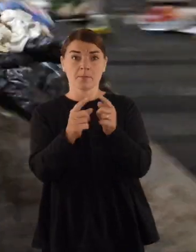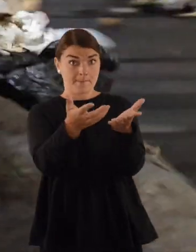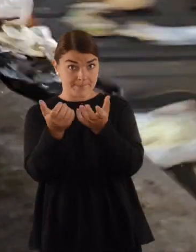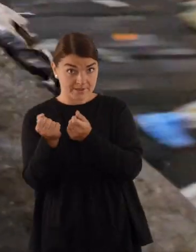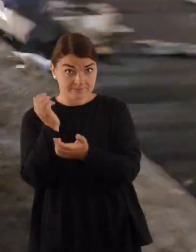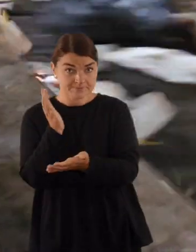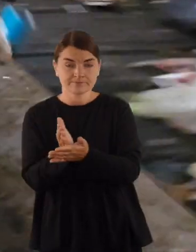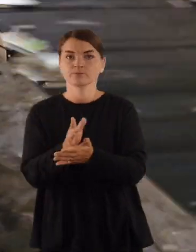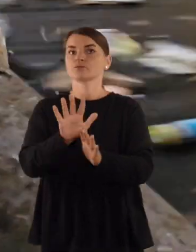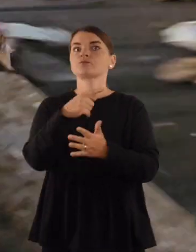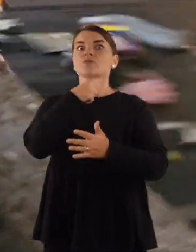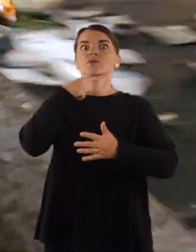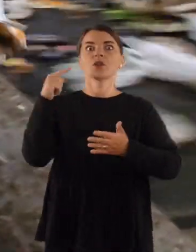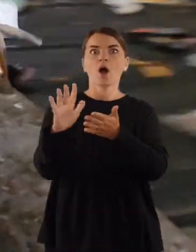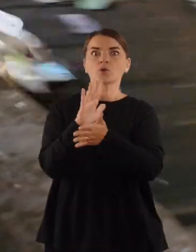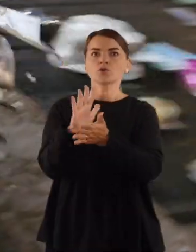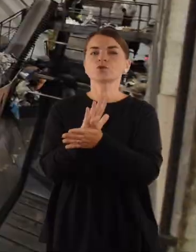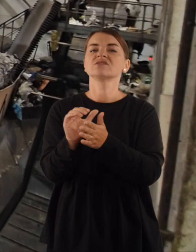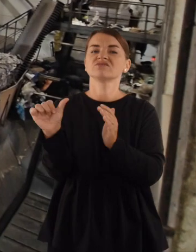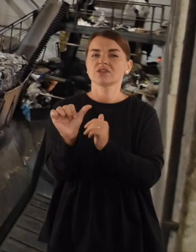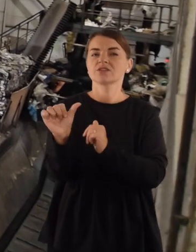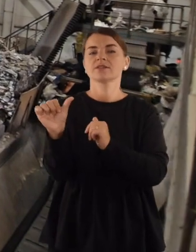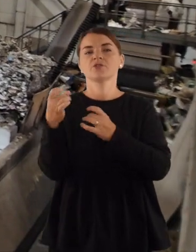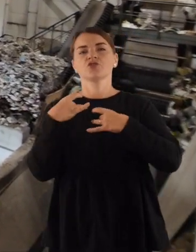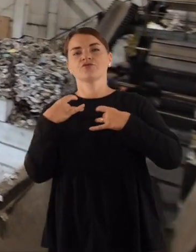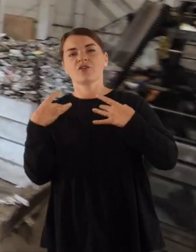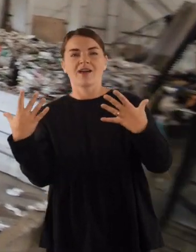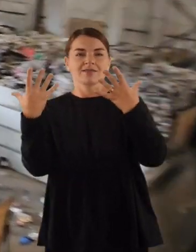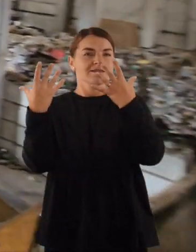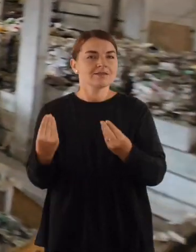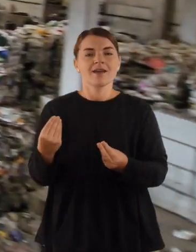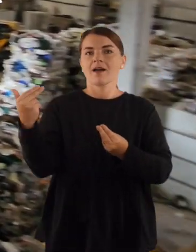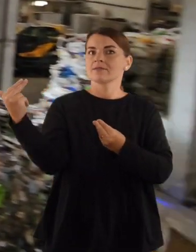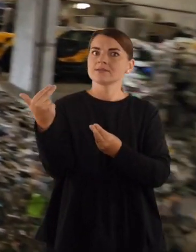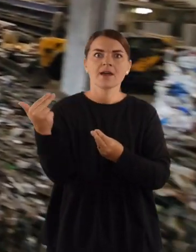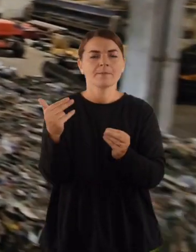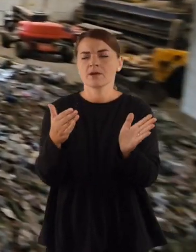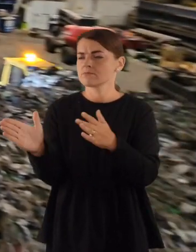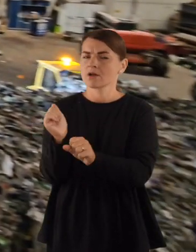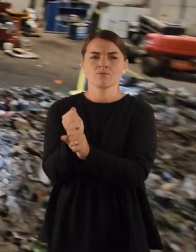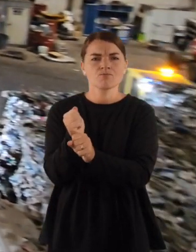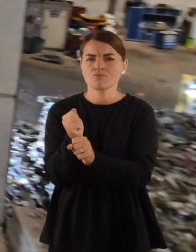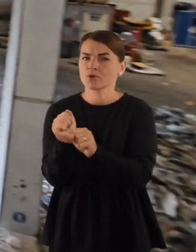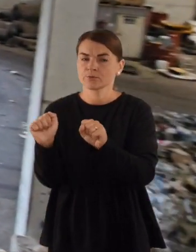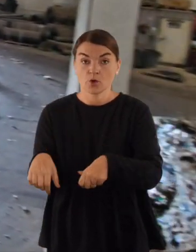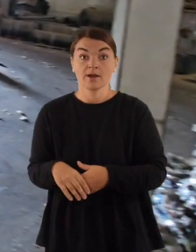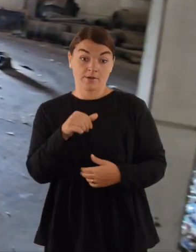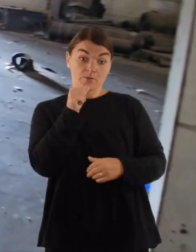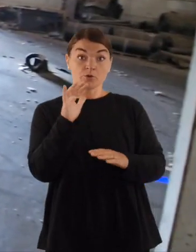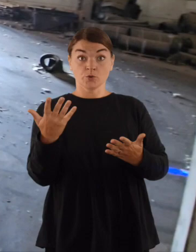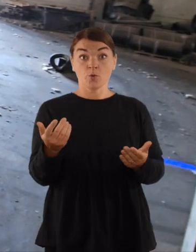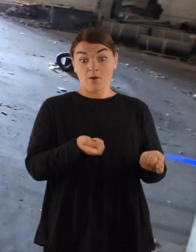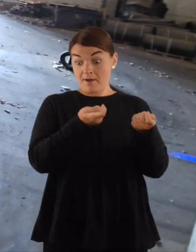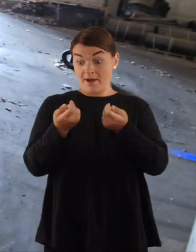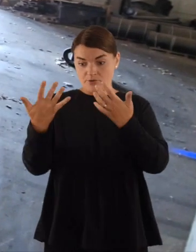ir sekmadienys. Esant am didesniam atliekų kiekiui dirbam ir šeštadienys, ir švenčių dienomis ir sekmadienys. Ir atliekos pradeda savo kelionę per